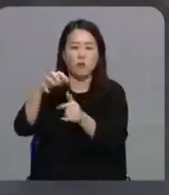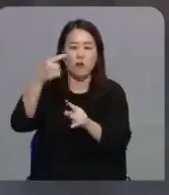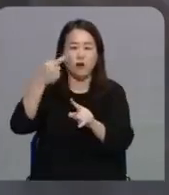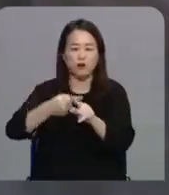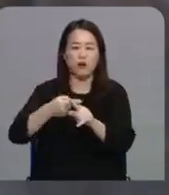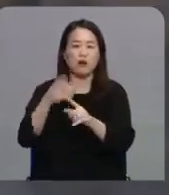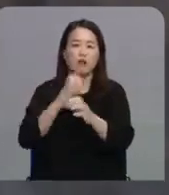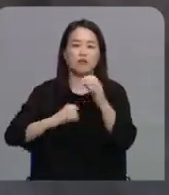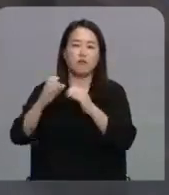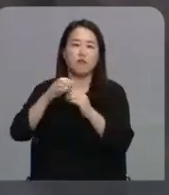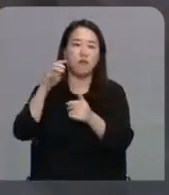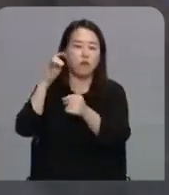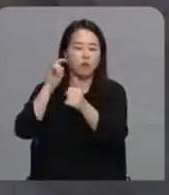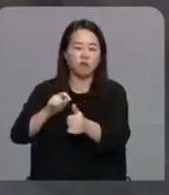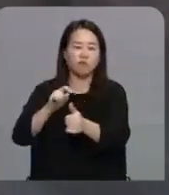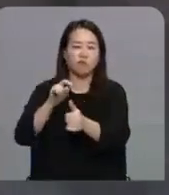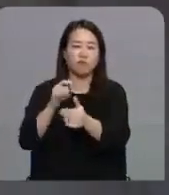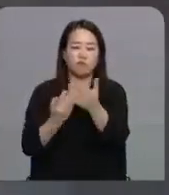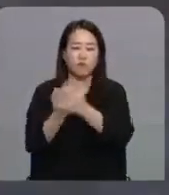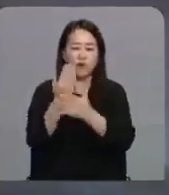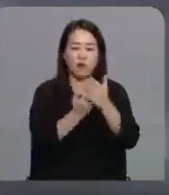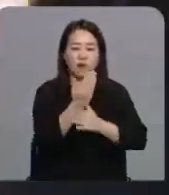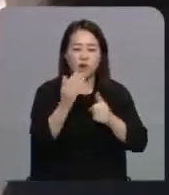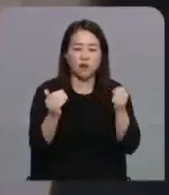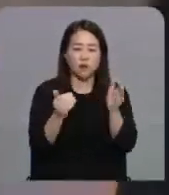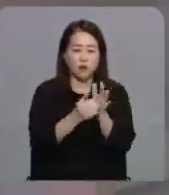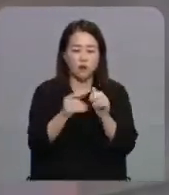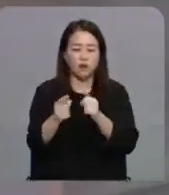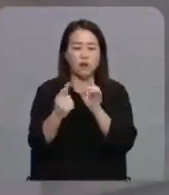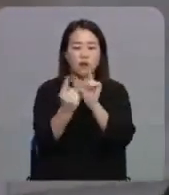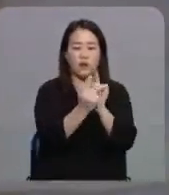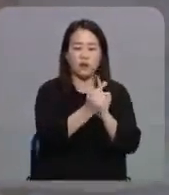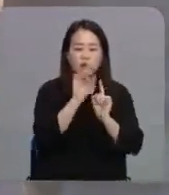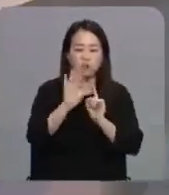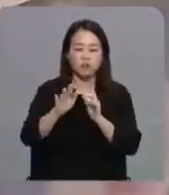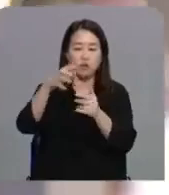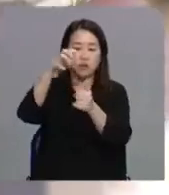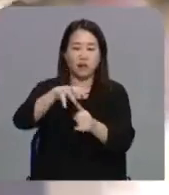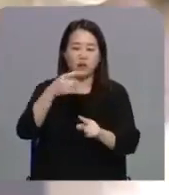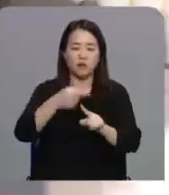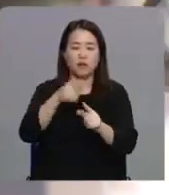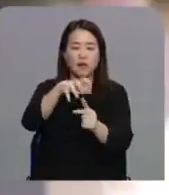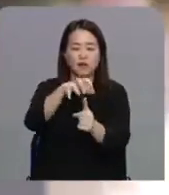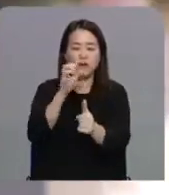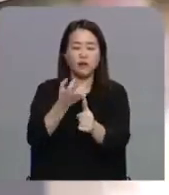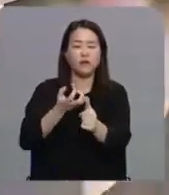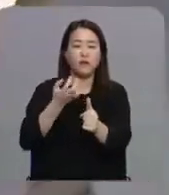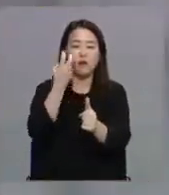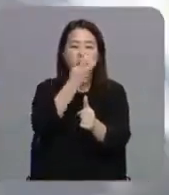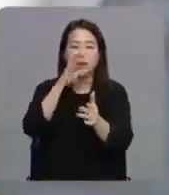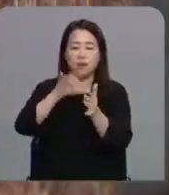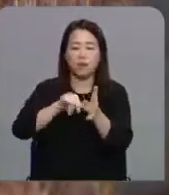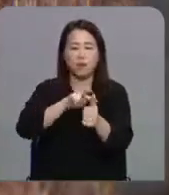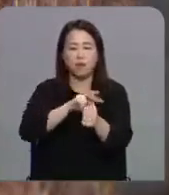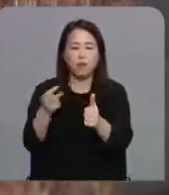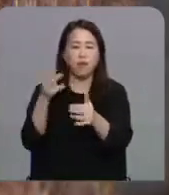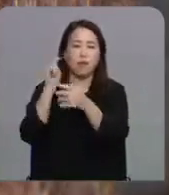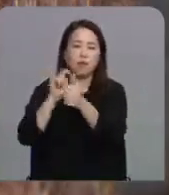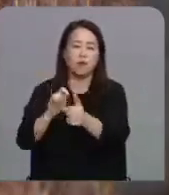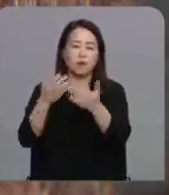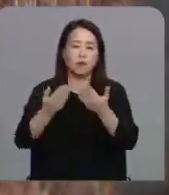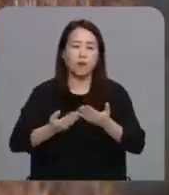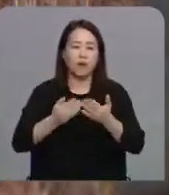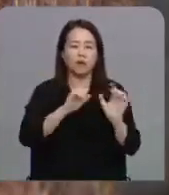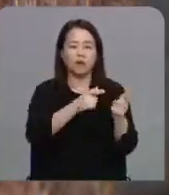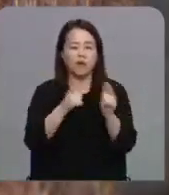확진자와 접촉한 뒤 자가격리 중이던 가족들이 해제 전 검사에서 코로나19 양성 판정을 받는 등 산발적